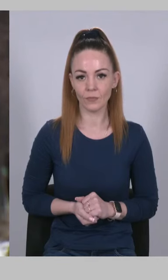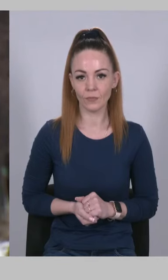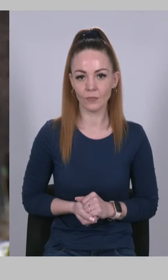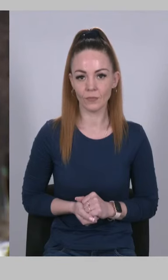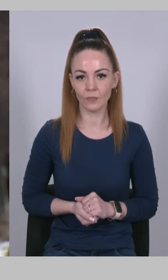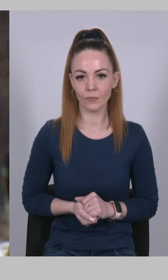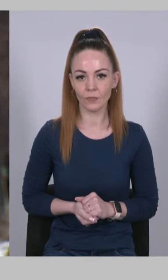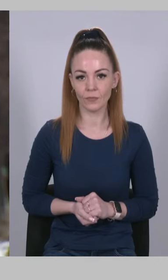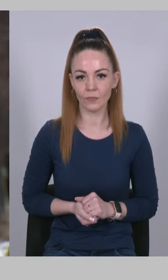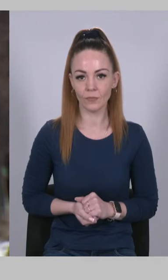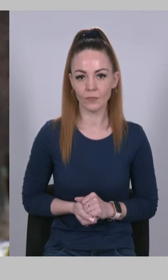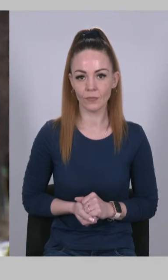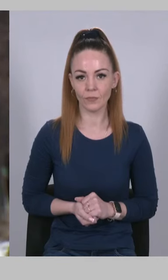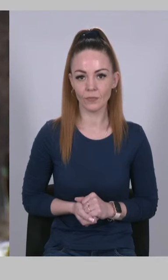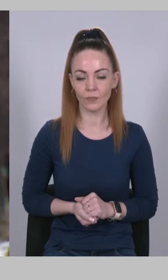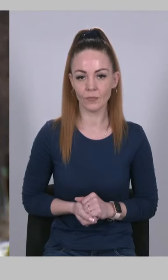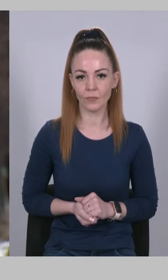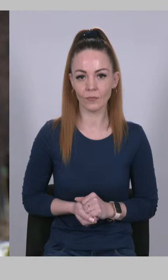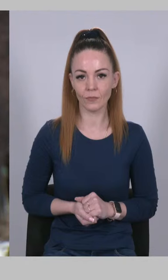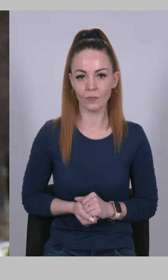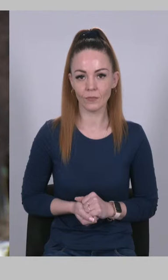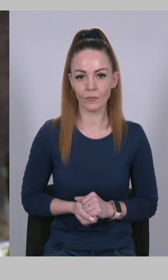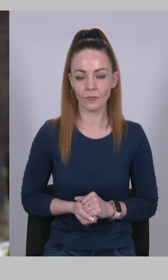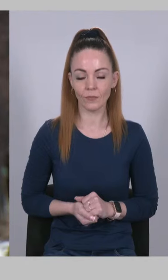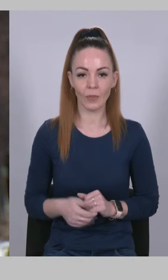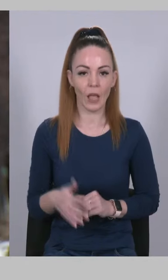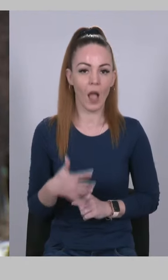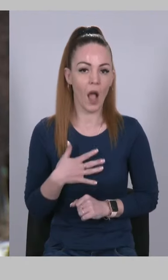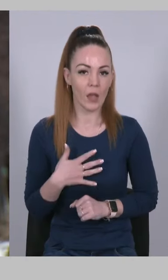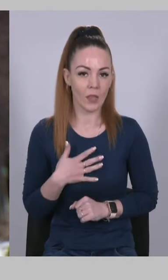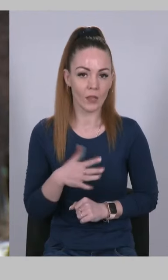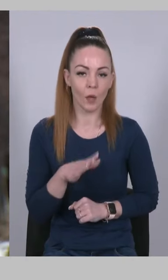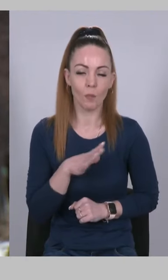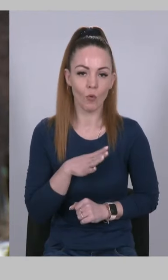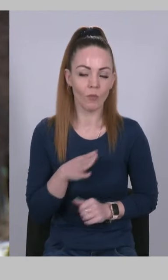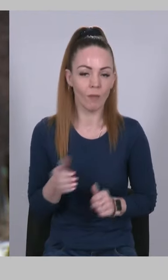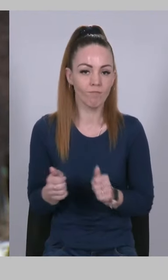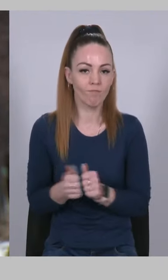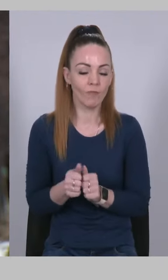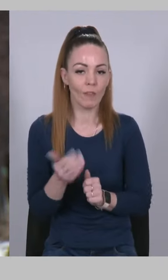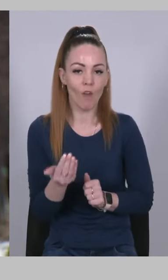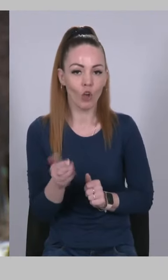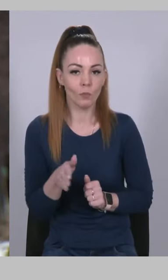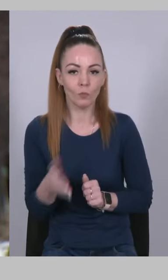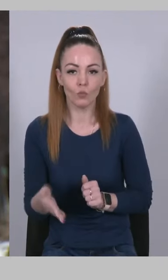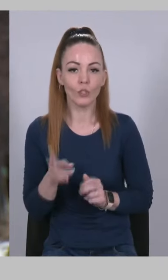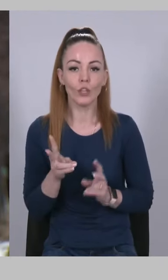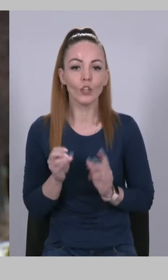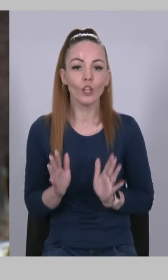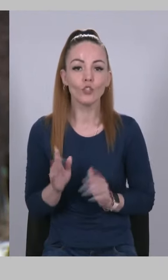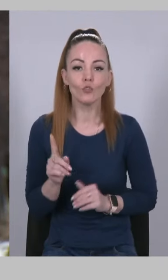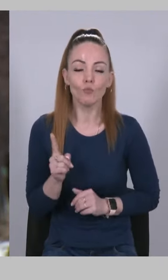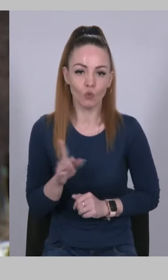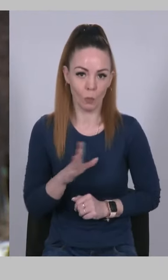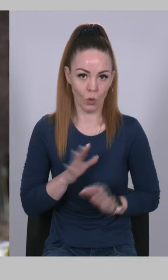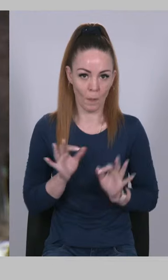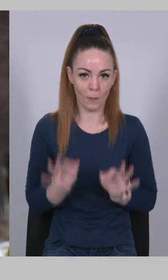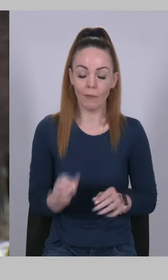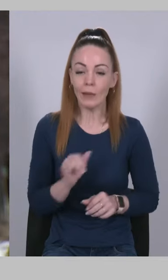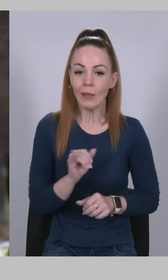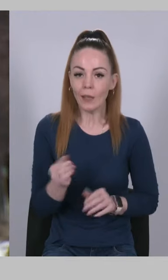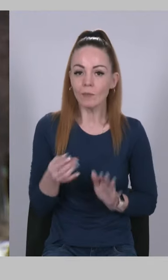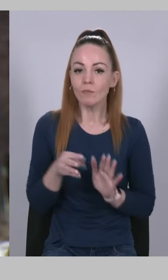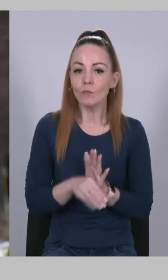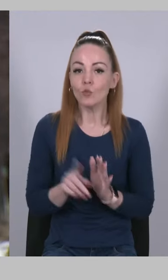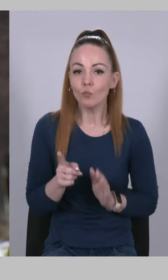Канада була на вашому боті, не лише тому, що це Це було правильно. Але й тому, що